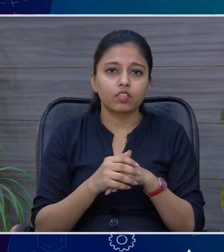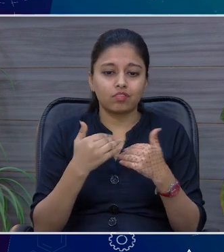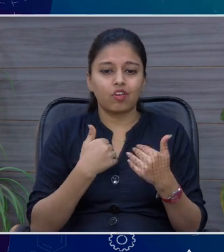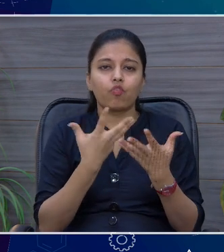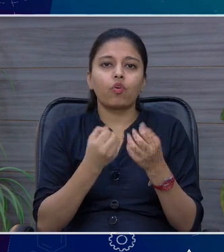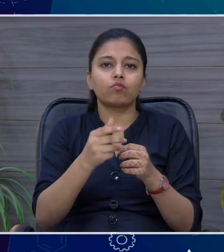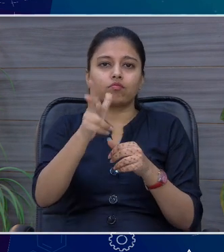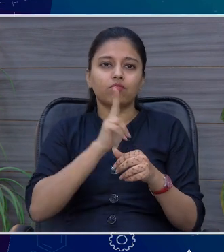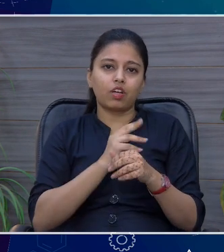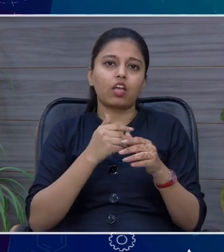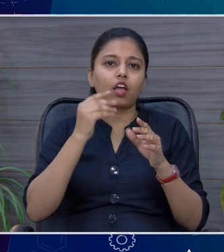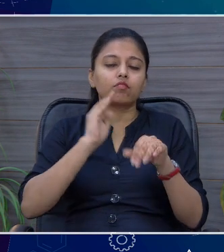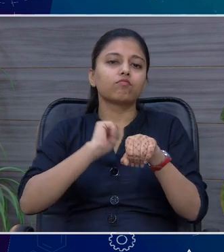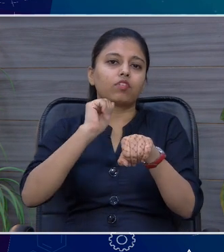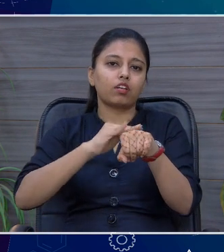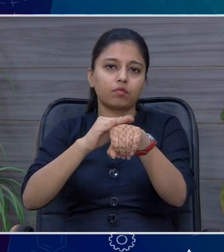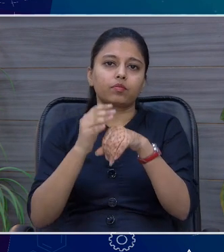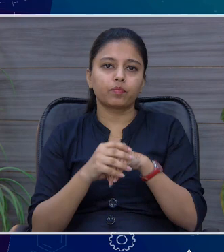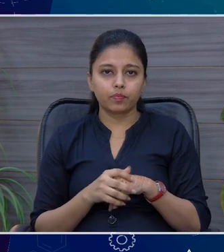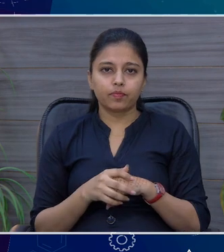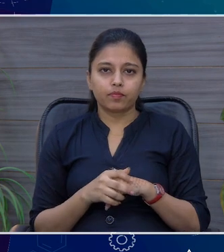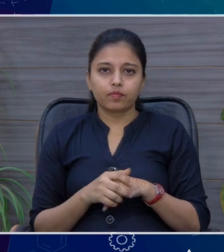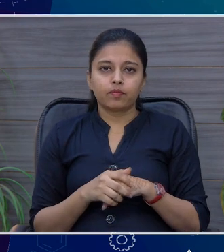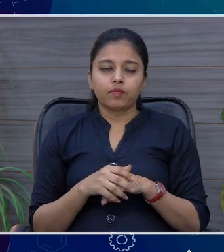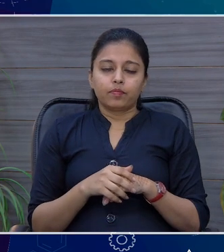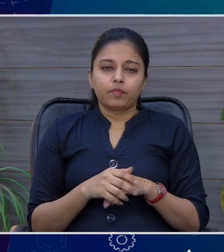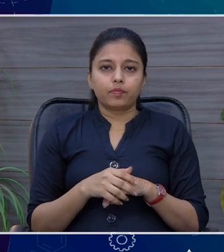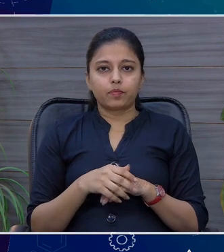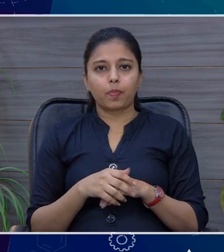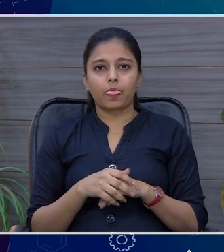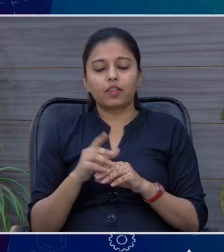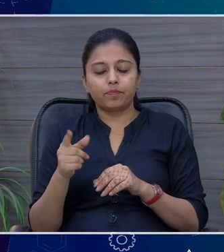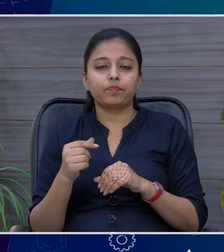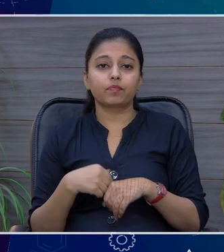जानना चाहेंगे आप क्या नुभाभ देखिए मैं